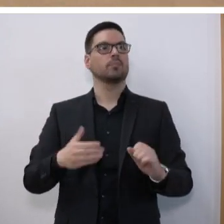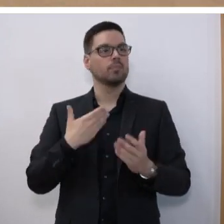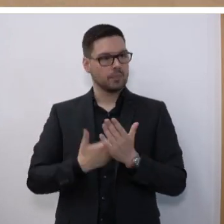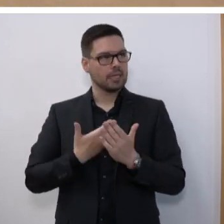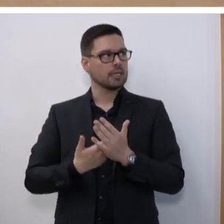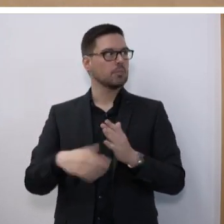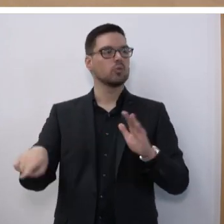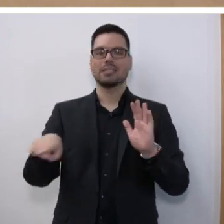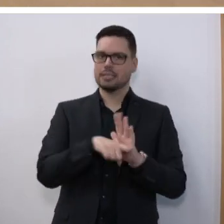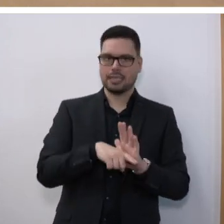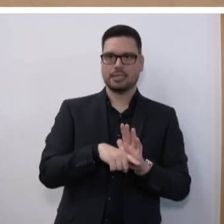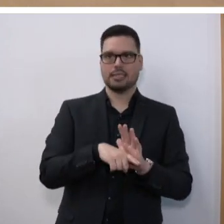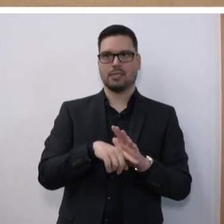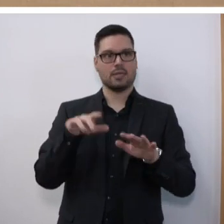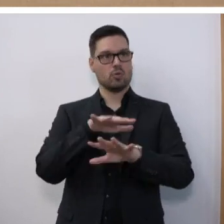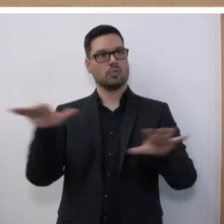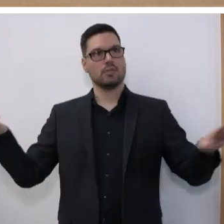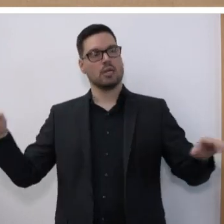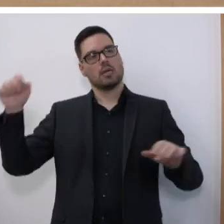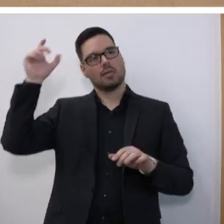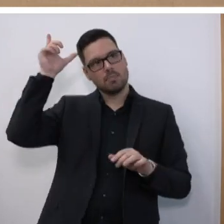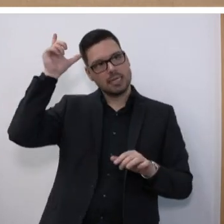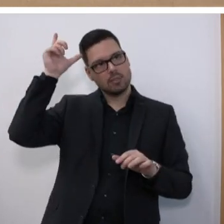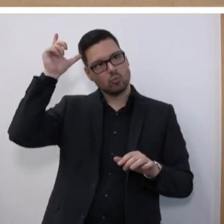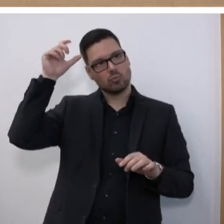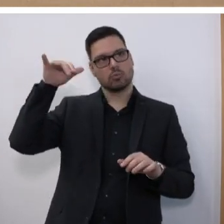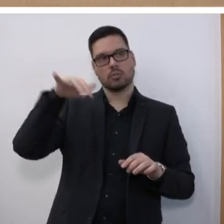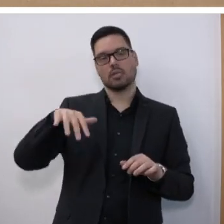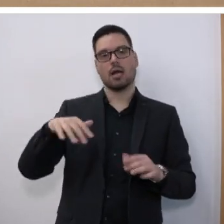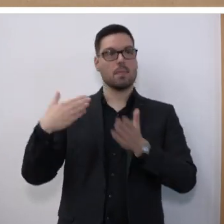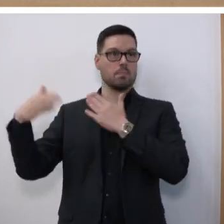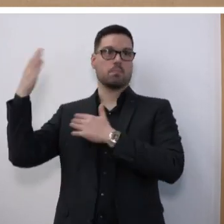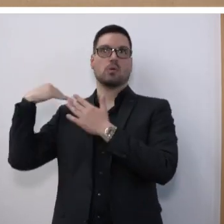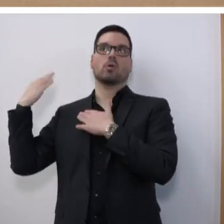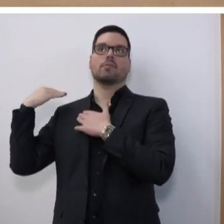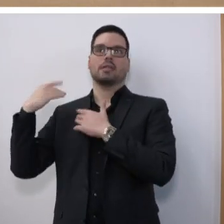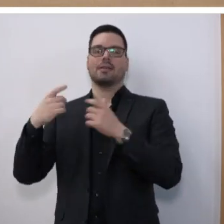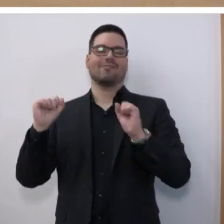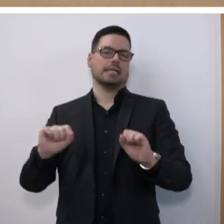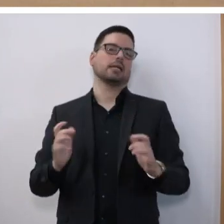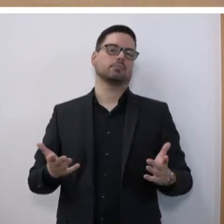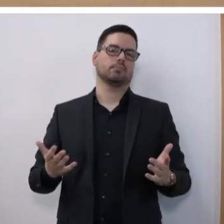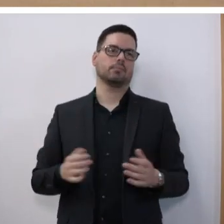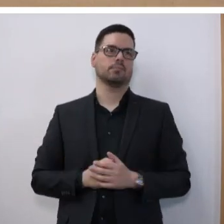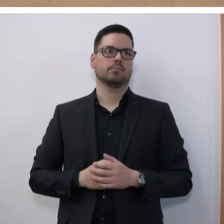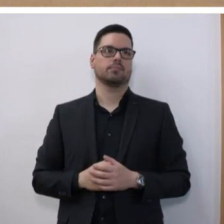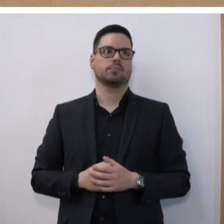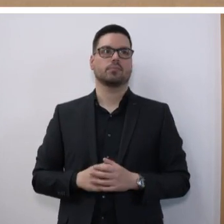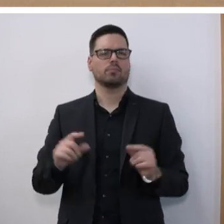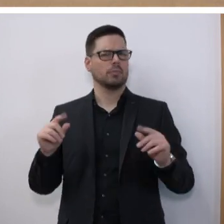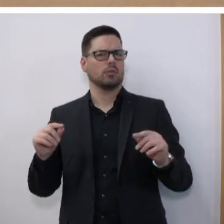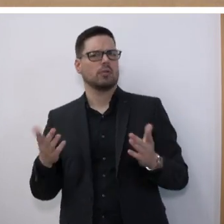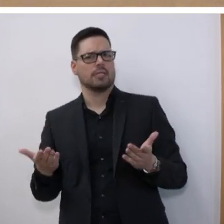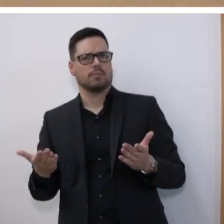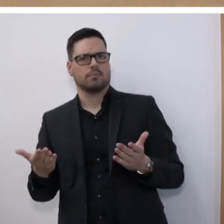negative Auswirkungen die Bildungs und Erwerbsbiografie der Schülerinnen und Schüler verhindern. Was heißt das